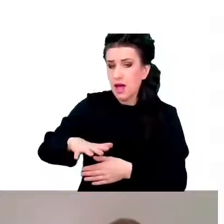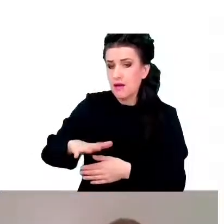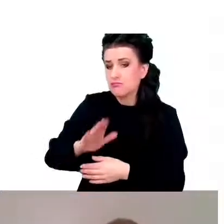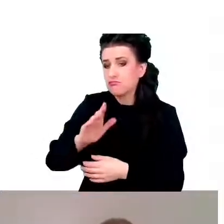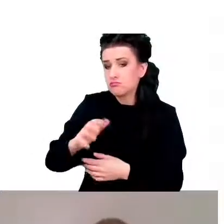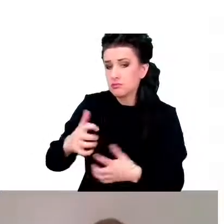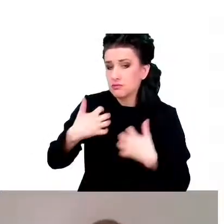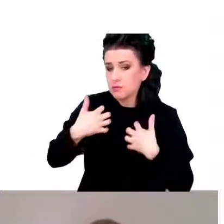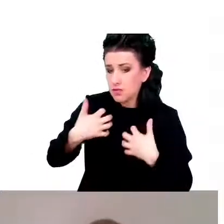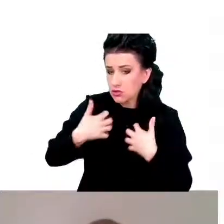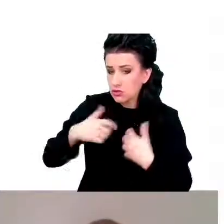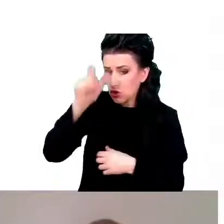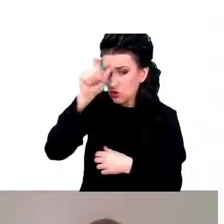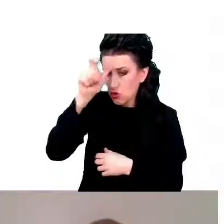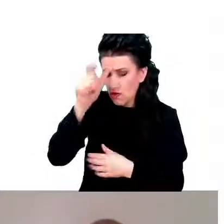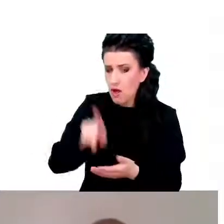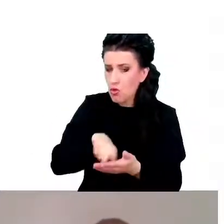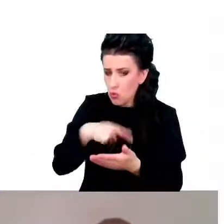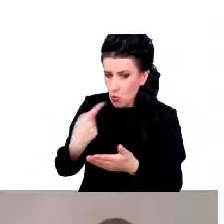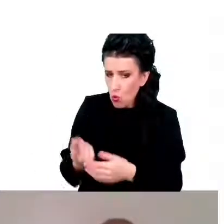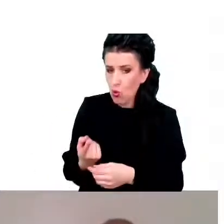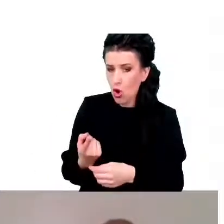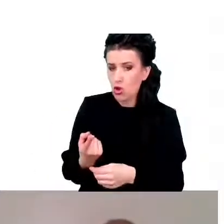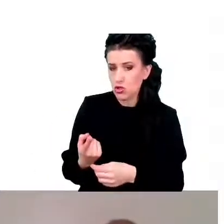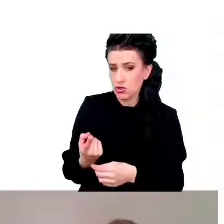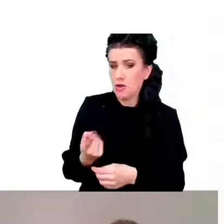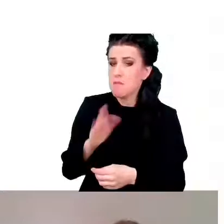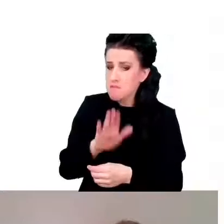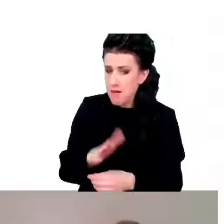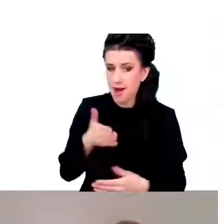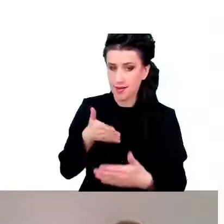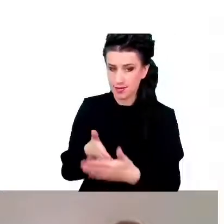człowieka, która jest dosyć dobrze zdefiniowana.